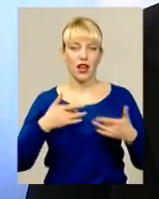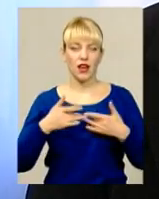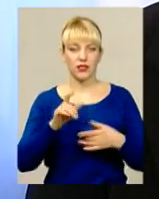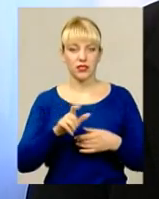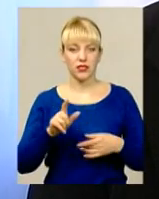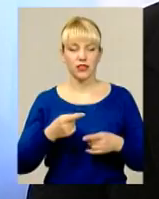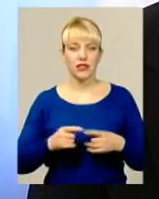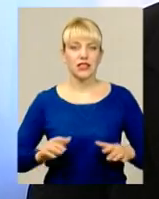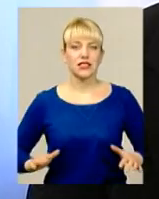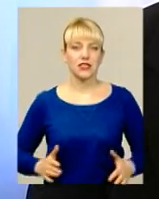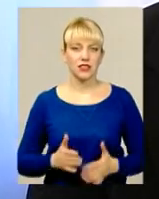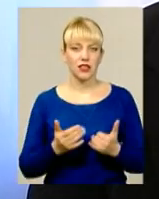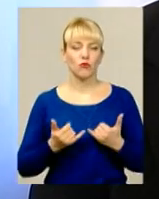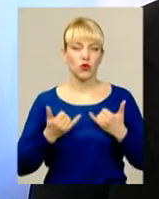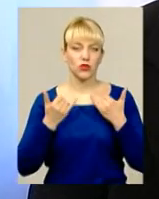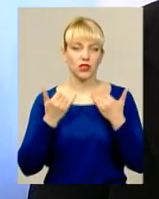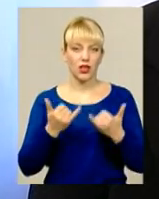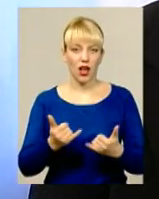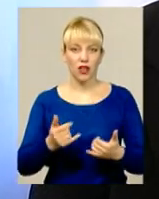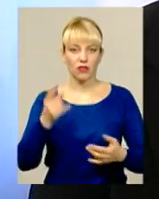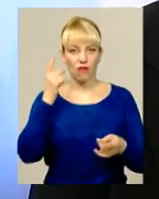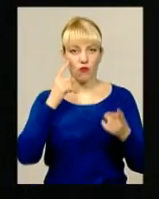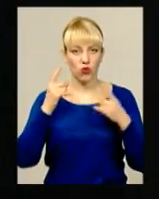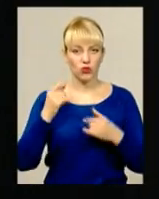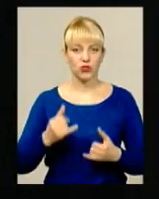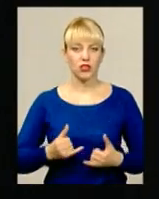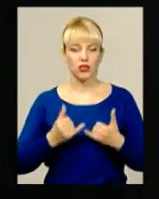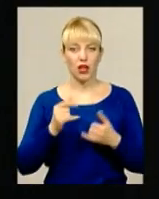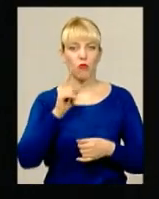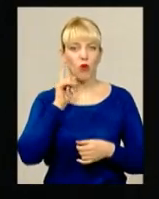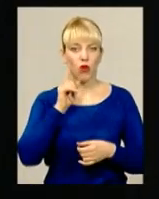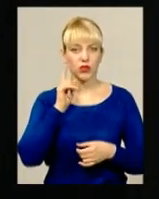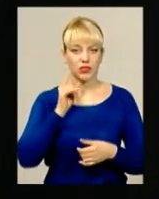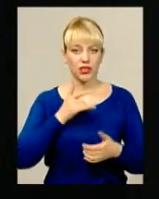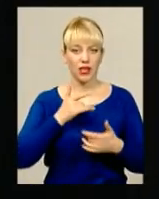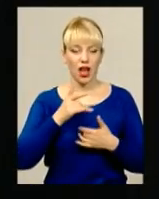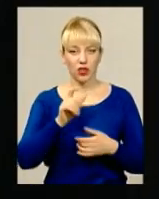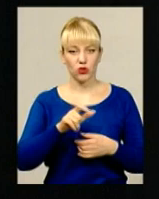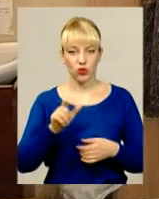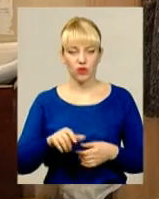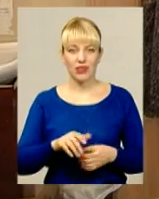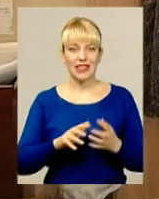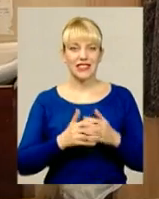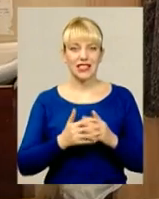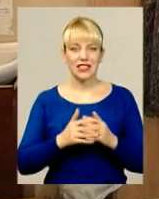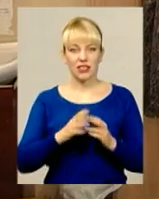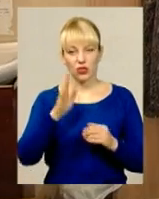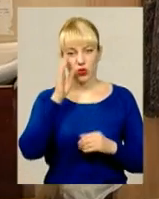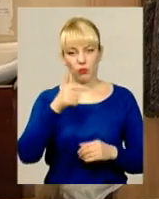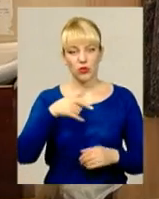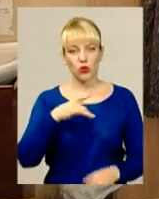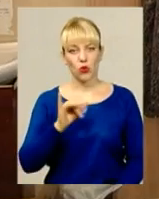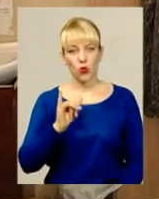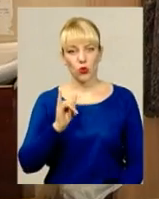творчості. І не тільки для нас, а й для молодих акторів. Слідський хлопець з Грузевиці Олександр Топоринський